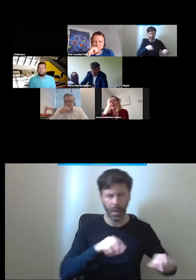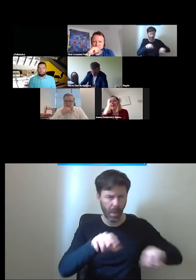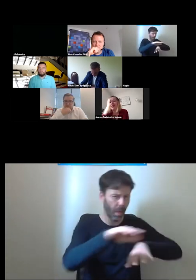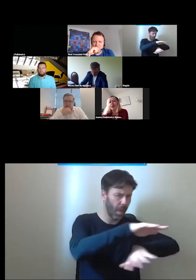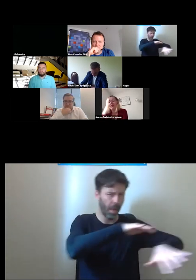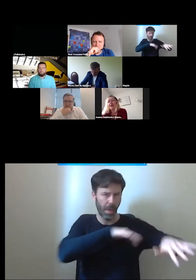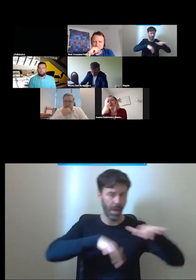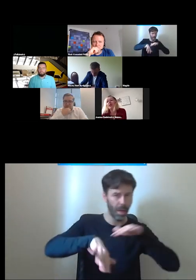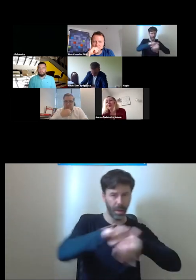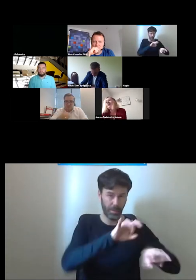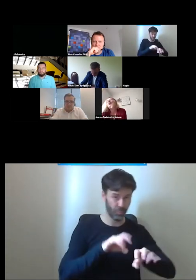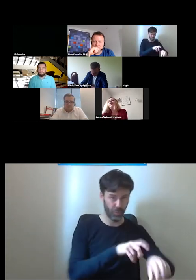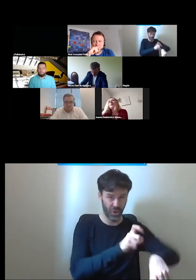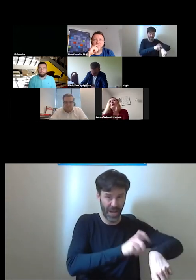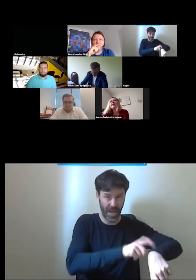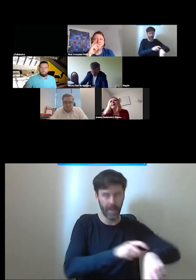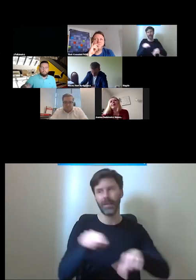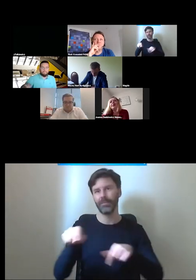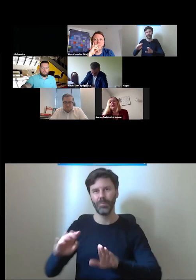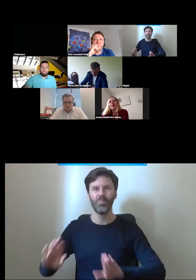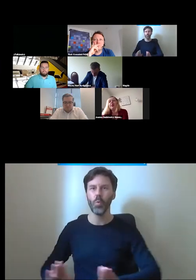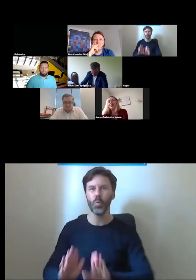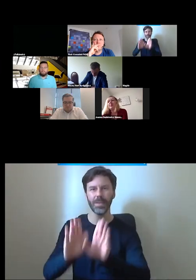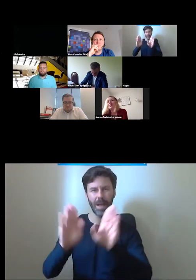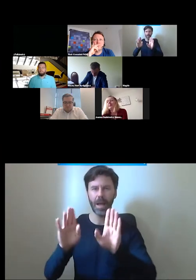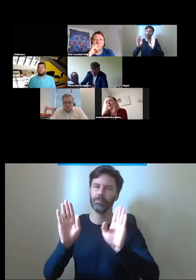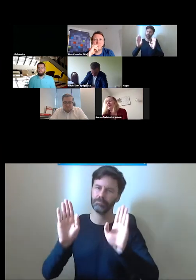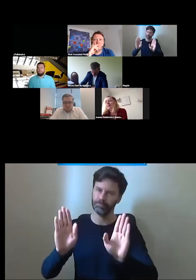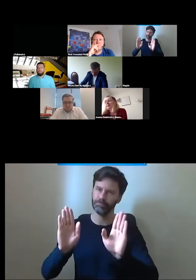komunikacyjny gdzie komuś zależy na czasie tutaj jest takie jednak trochę